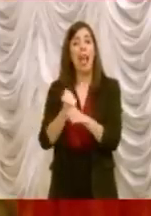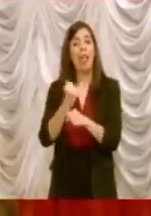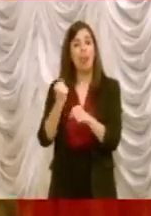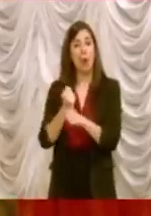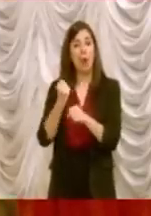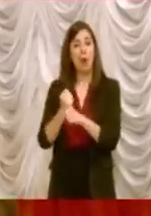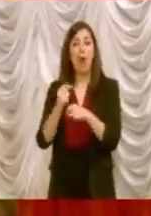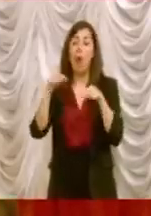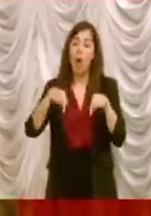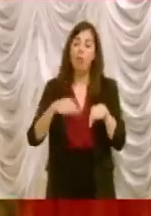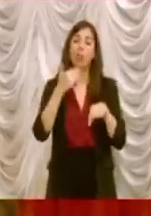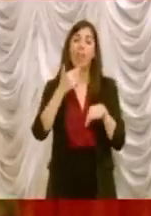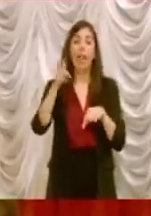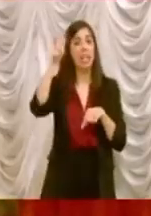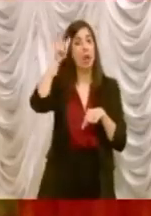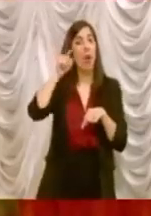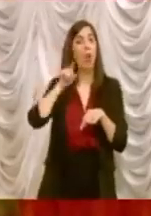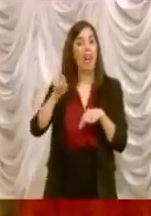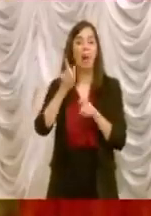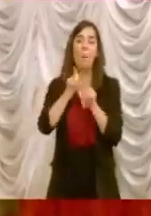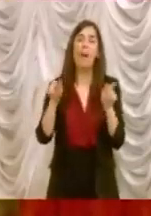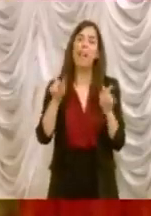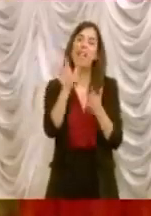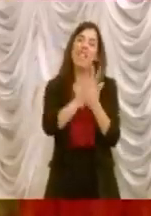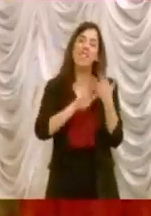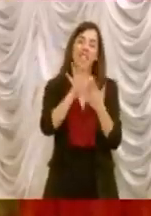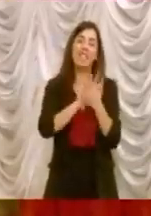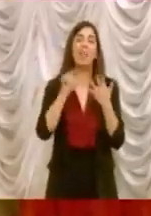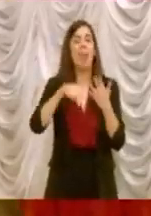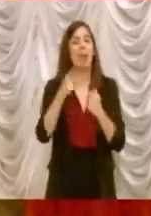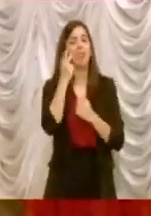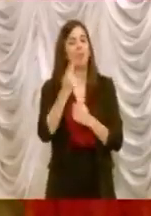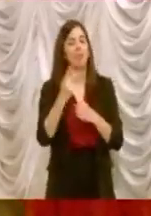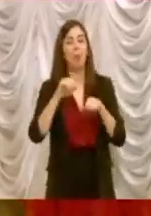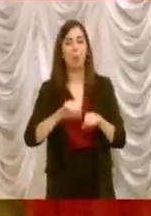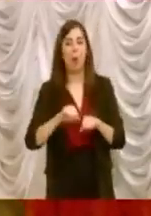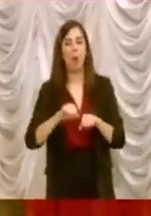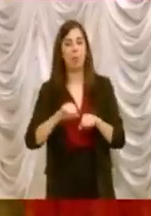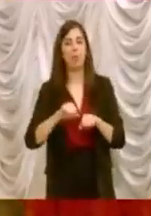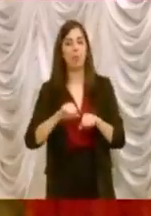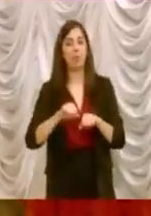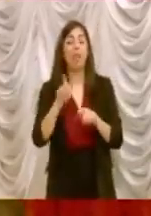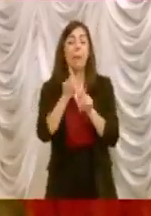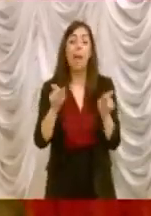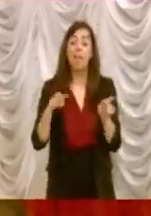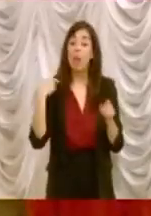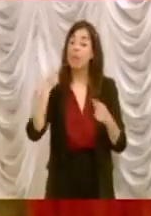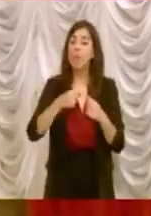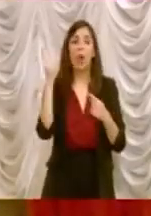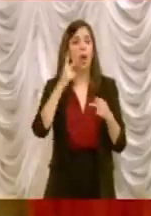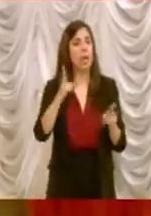scelta che ha fatto questo Governo, gli invisibili saranno meno invisibili. Quelli che sono stati brutalmente